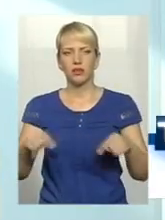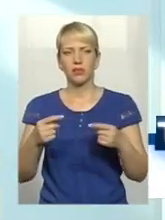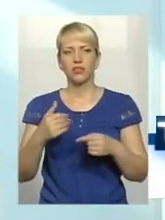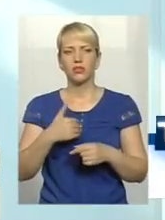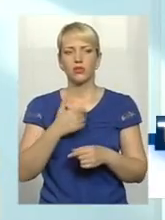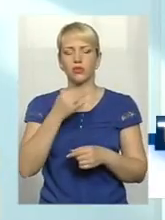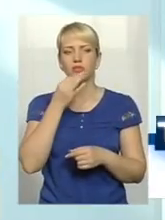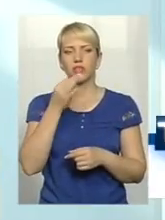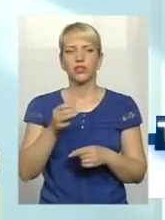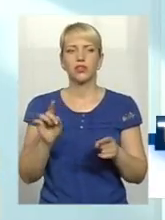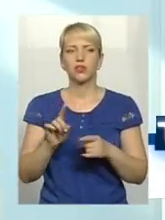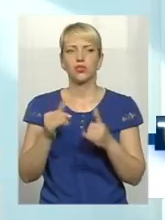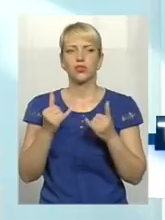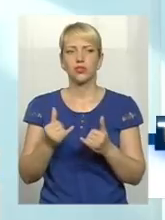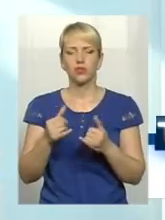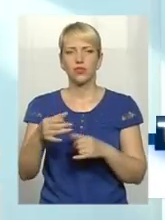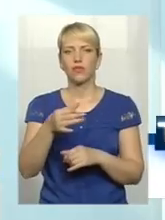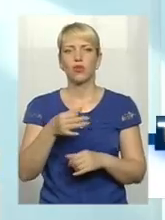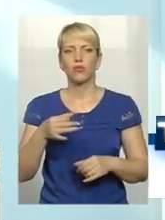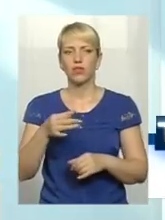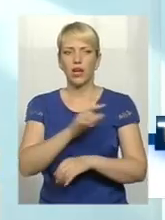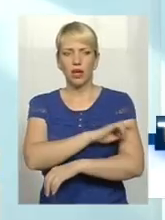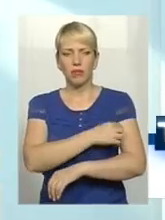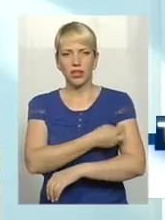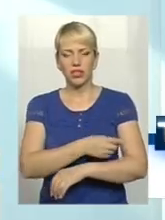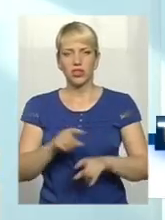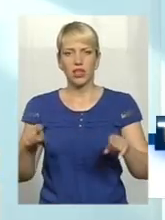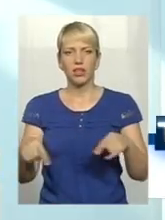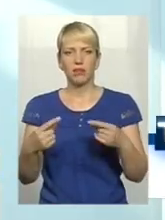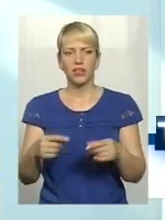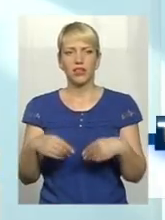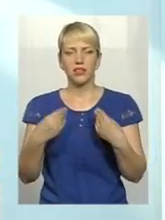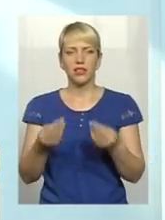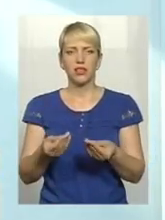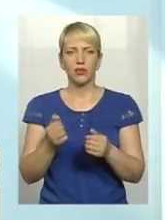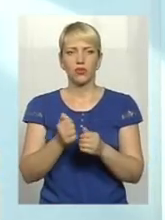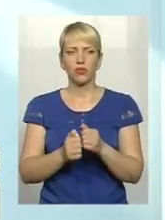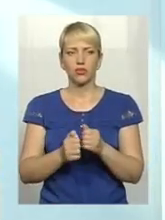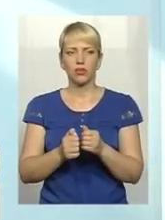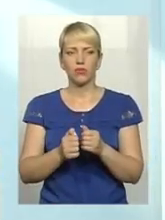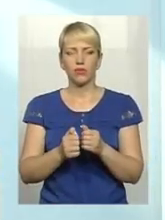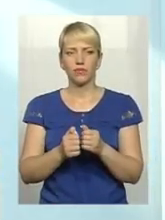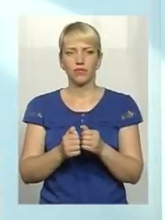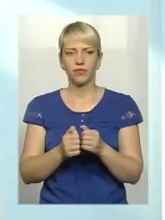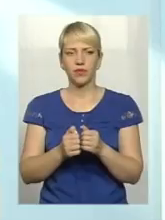реабілітації, то я хочу сказати, що на сьогодні в області медична реабілітація надається в кожному лікувально